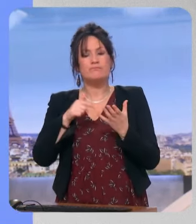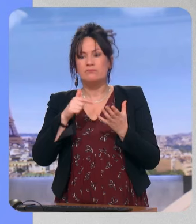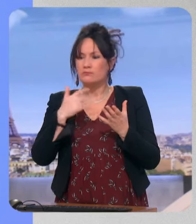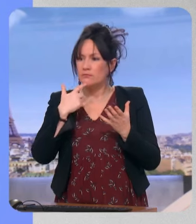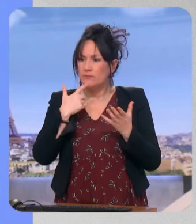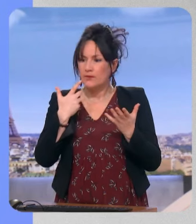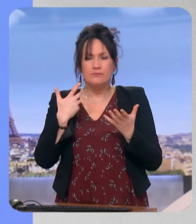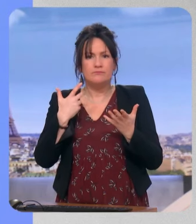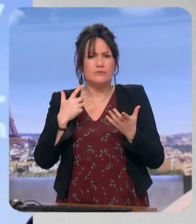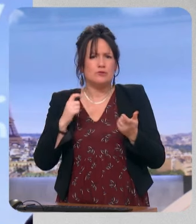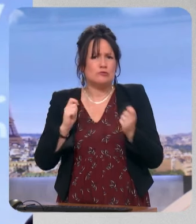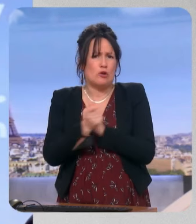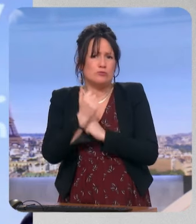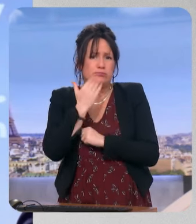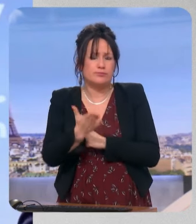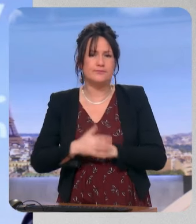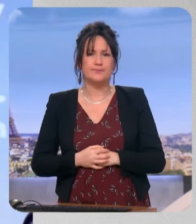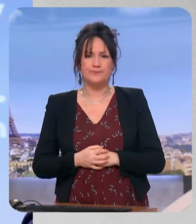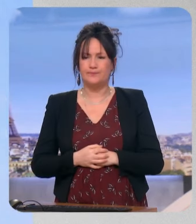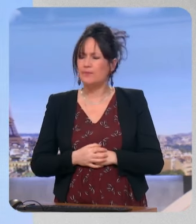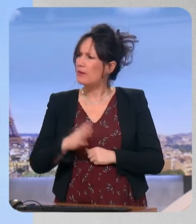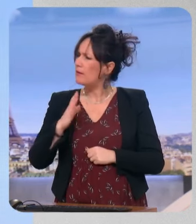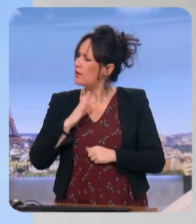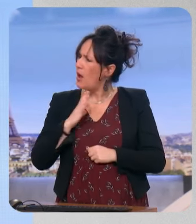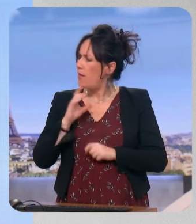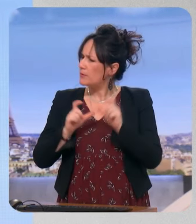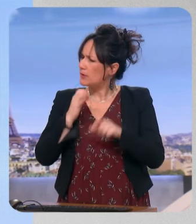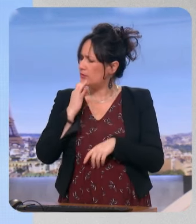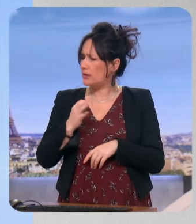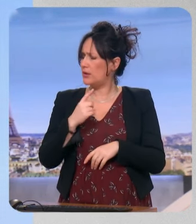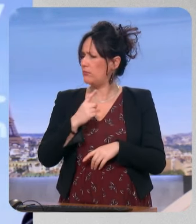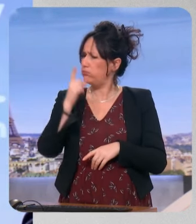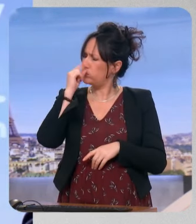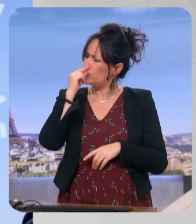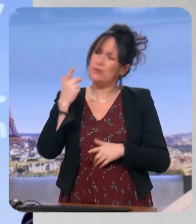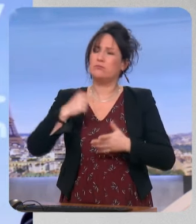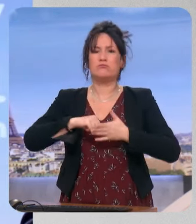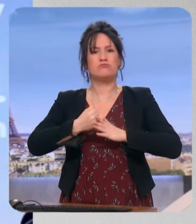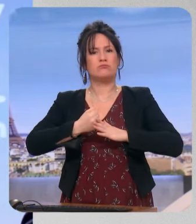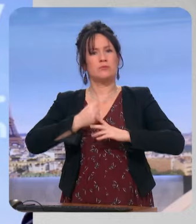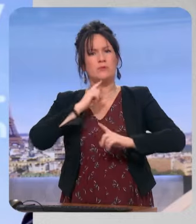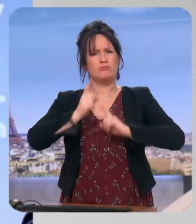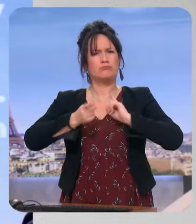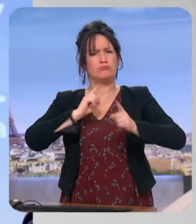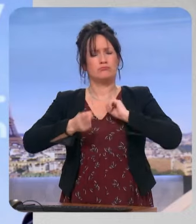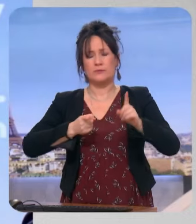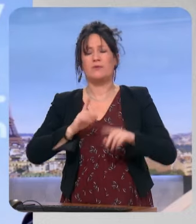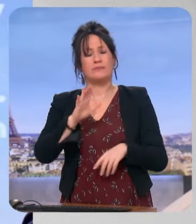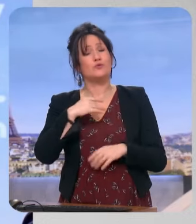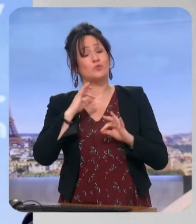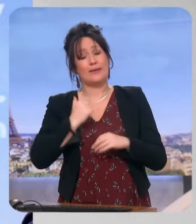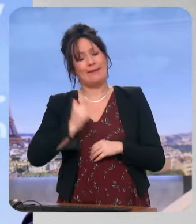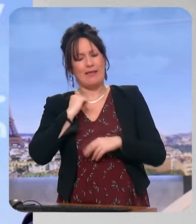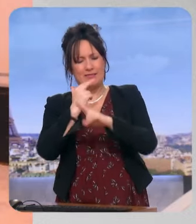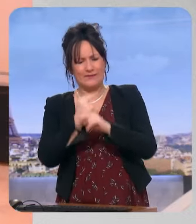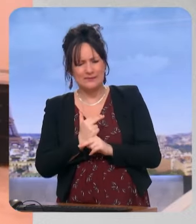capacité à faire changer les choses est très limitée. Certains disent que'est un dictateur, c'est un terme que vous emploieriez ? Non mais j'ai bien regardé moi hier ce qu'était la différence entre une dictature et une